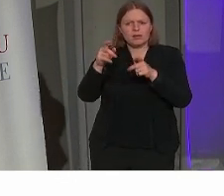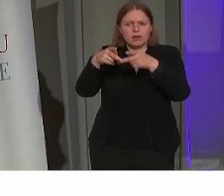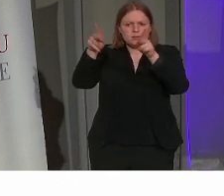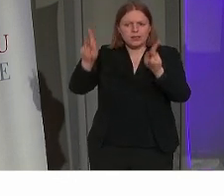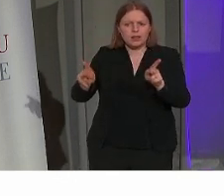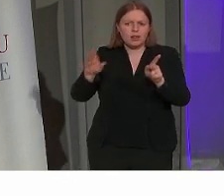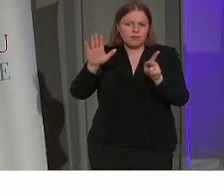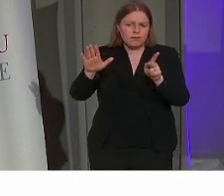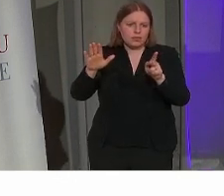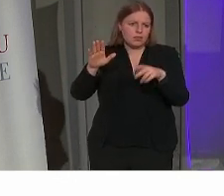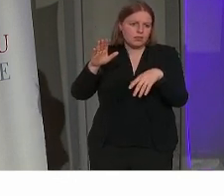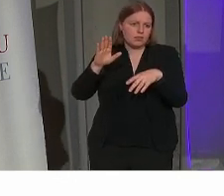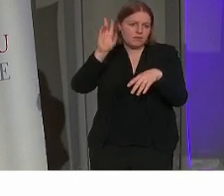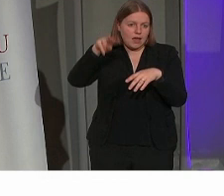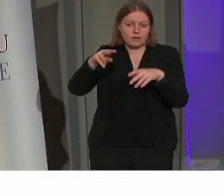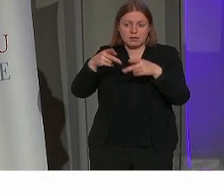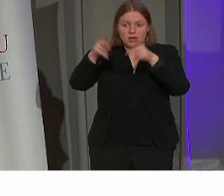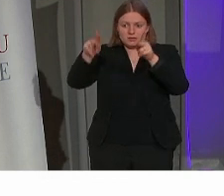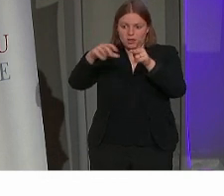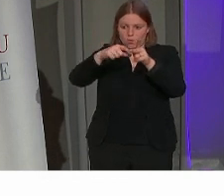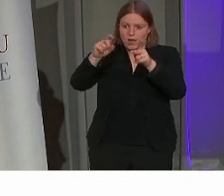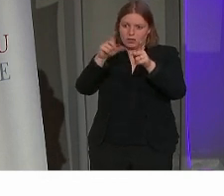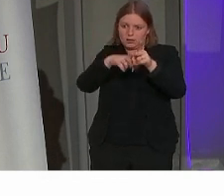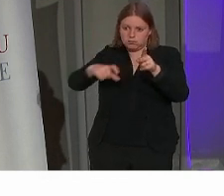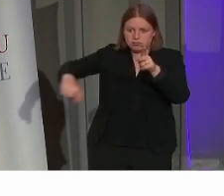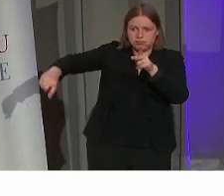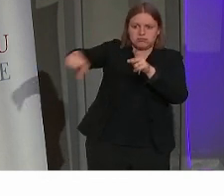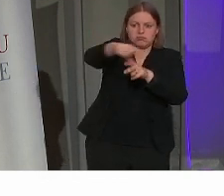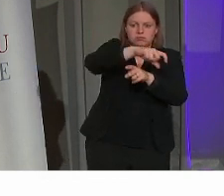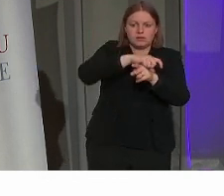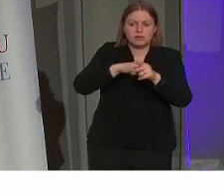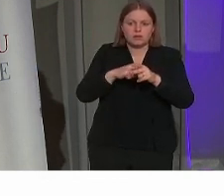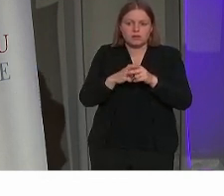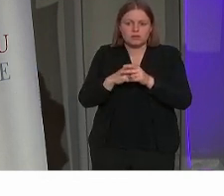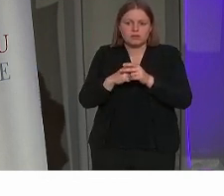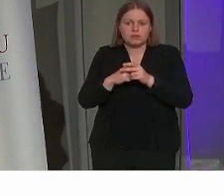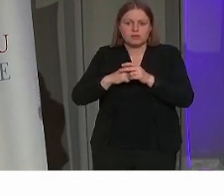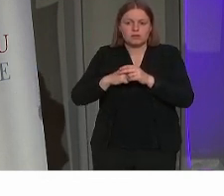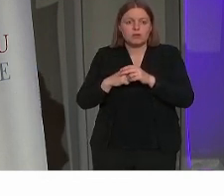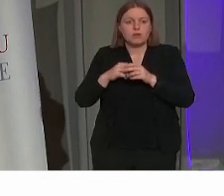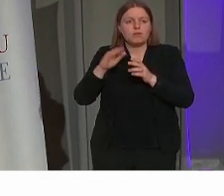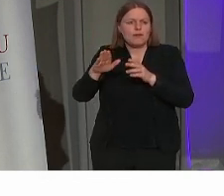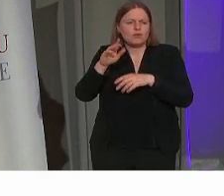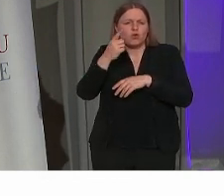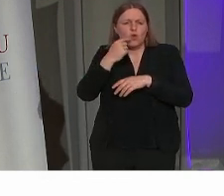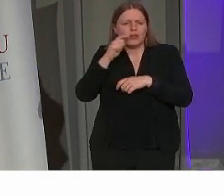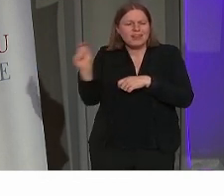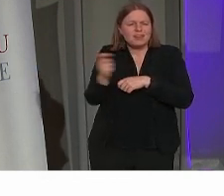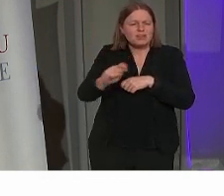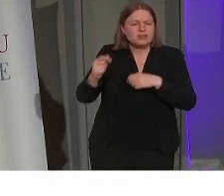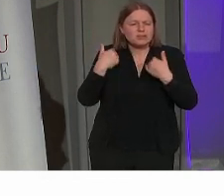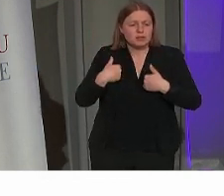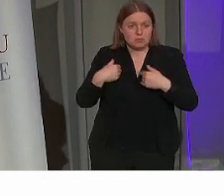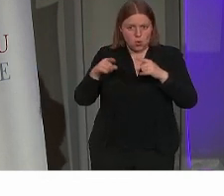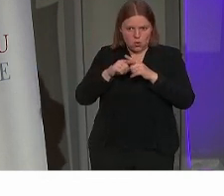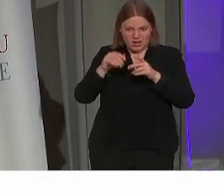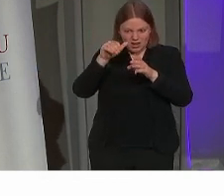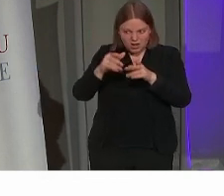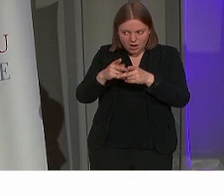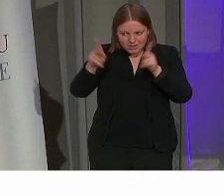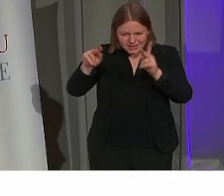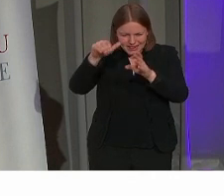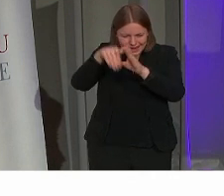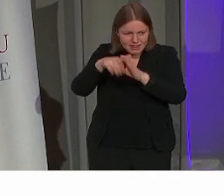Rode Ridder. Zijn we volop aan het restaureren. Daarin wordt ook een lift geïntegreerd in het kasteel, in een van